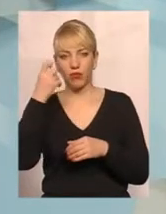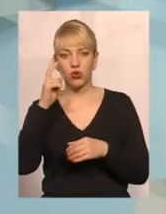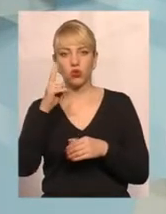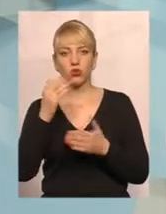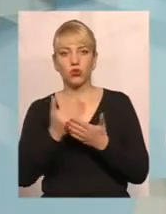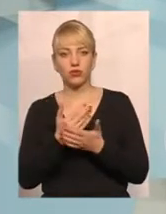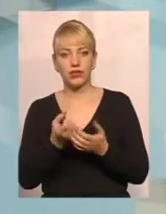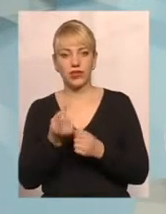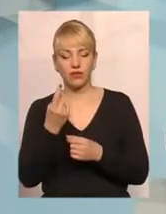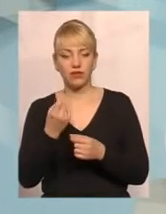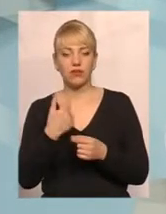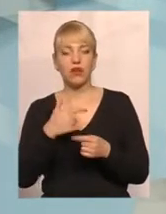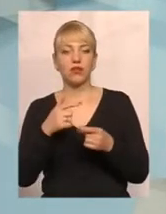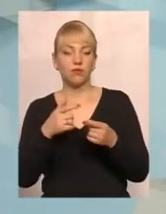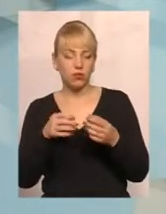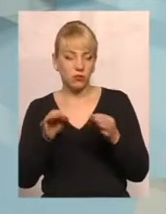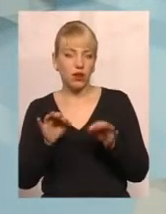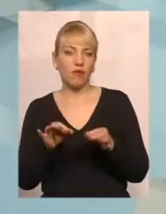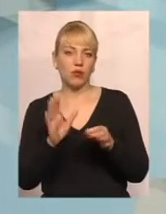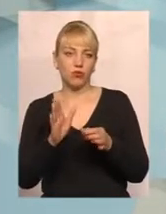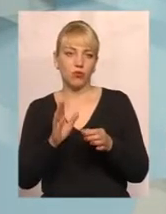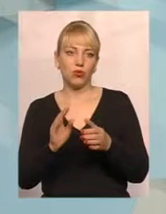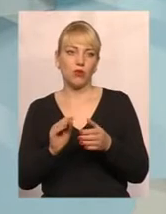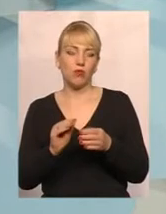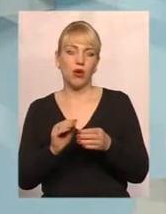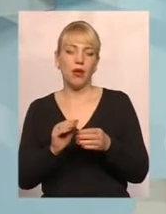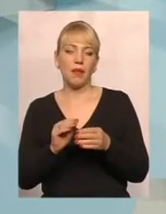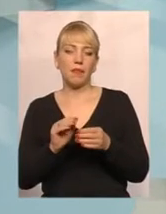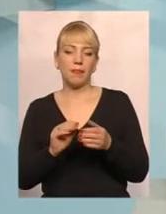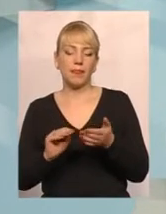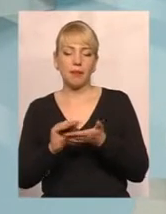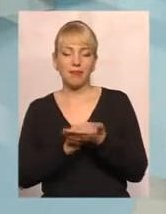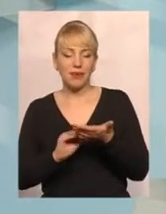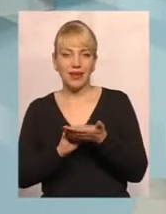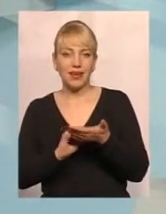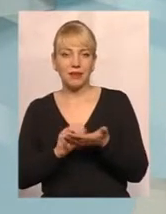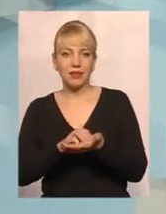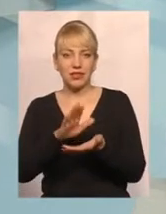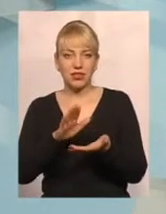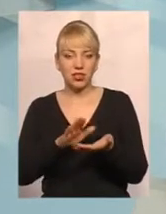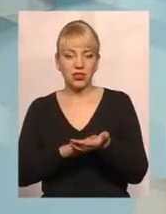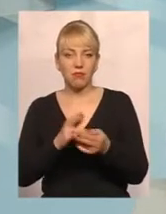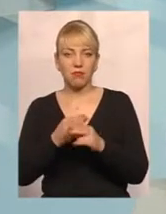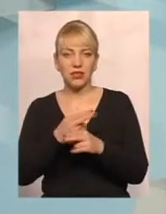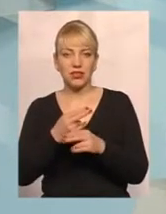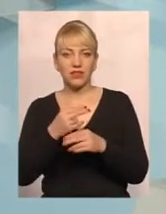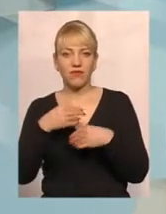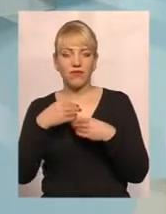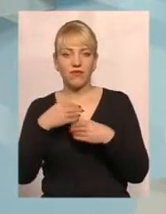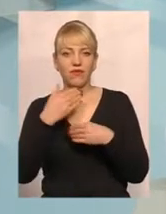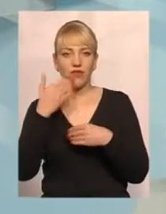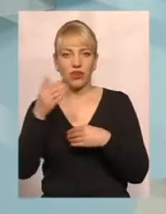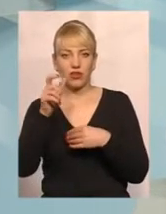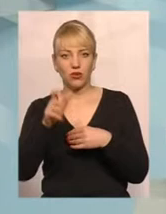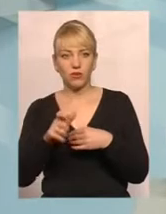якщо ми будемо перепризначати субсидію без звернення громадянина і отримуємо інформацію про те, що протягом отримання субсидії